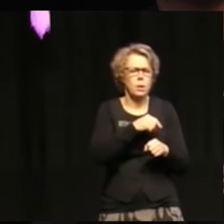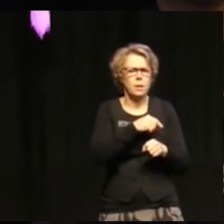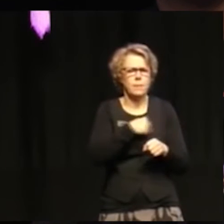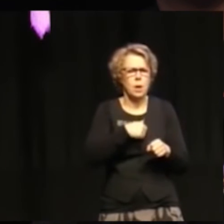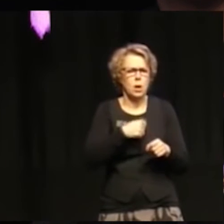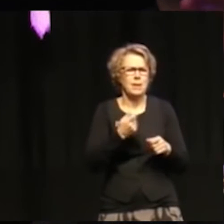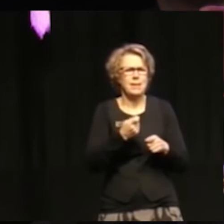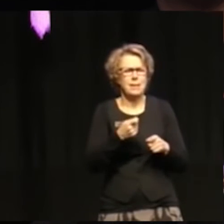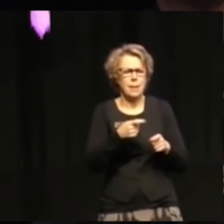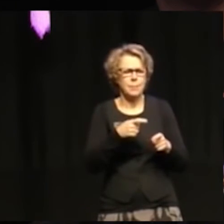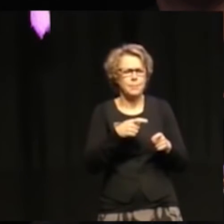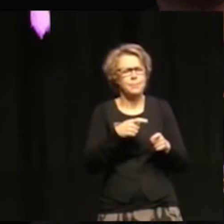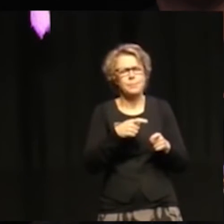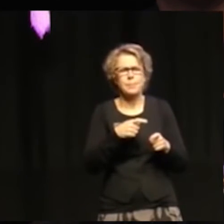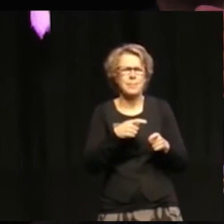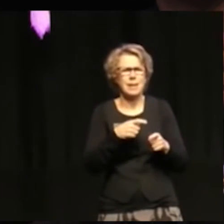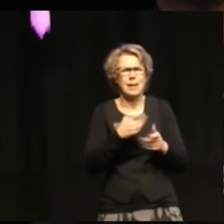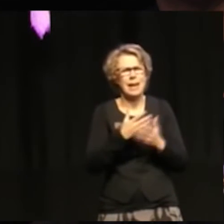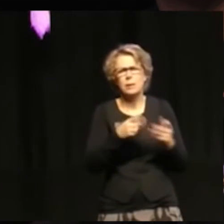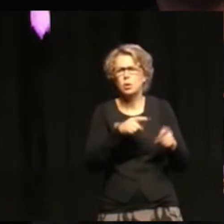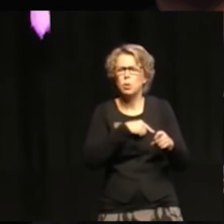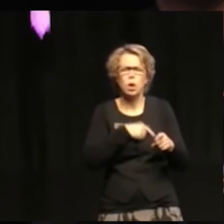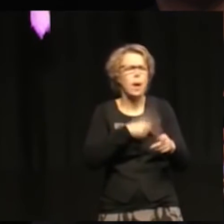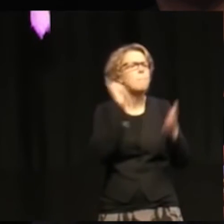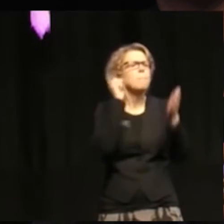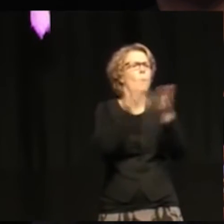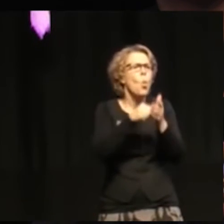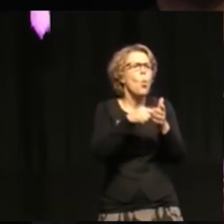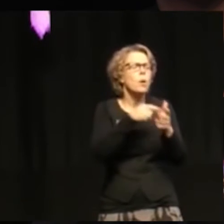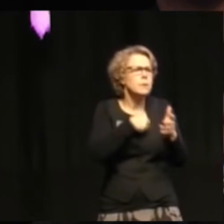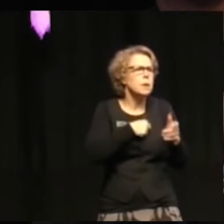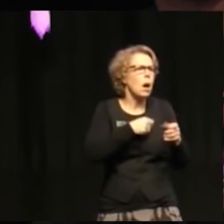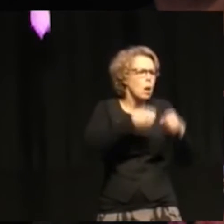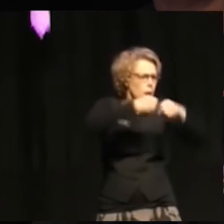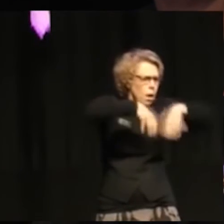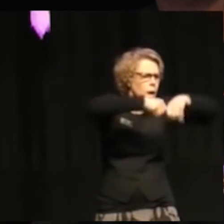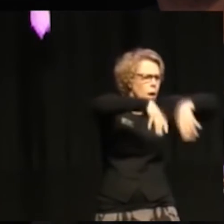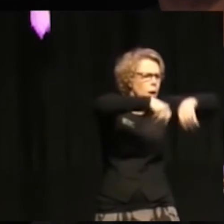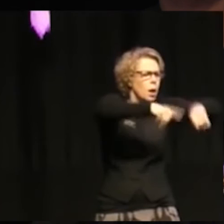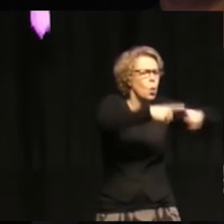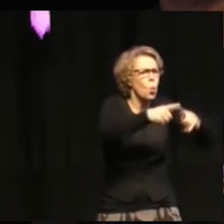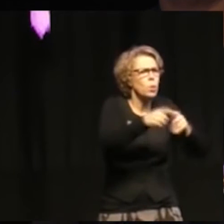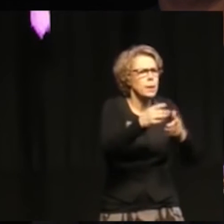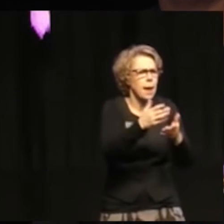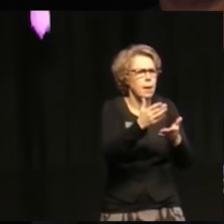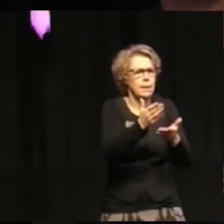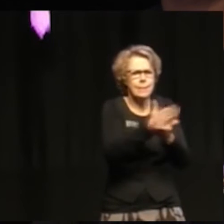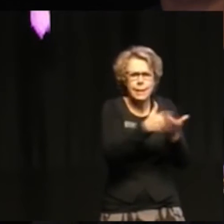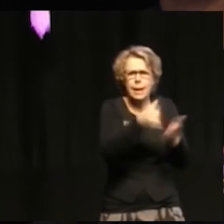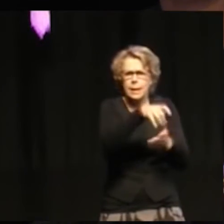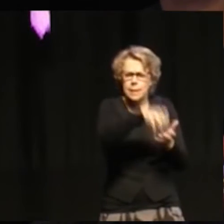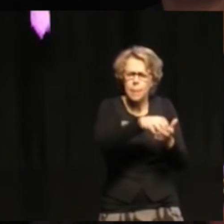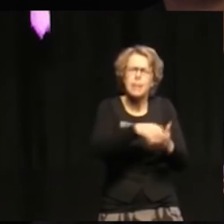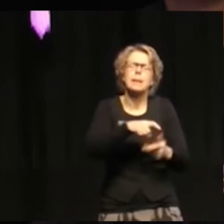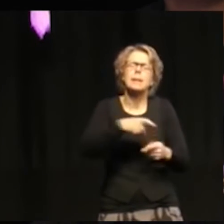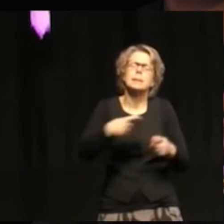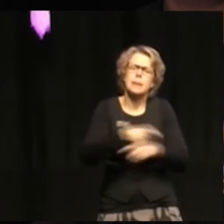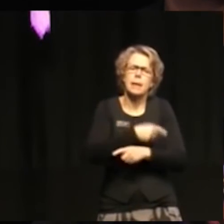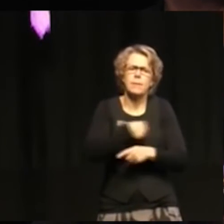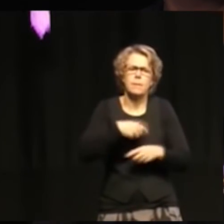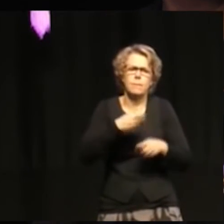ett mål som ska allokeras till olika delar i samhället. Utan man försöker istället samla upp lite mer